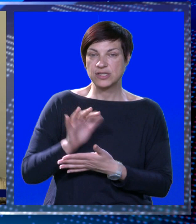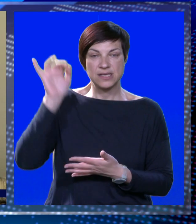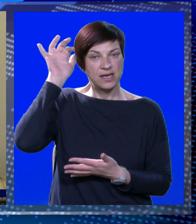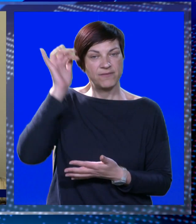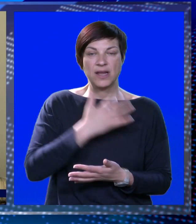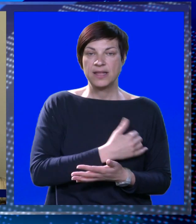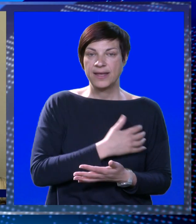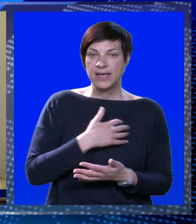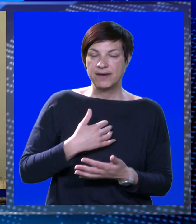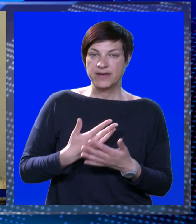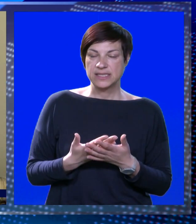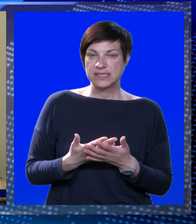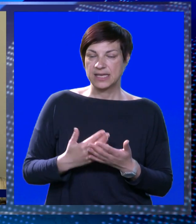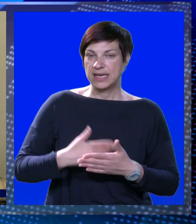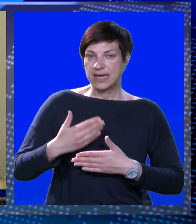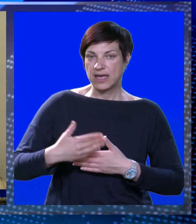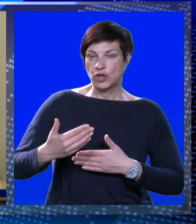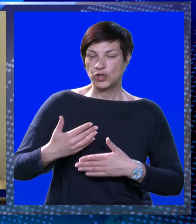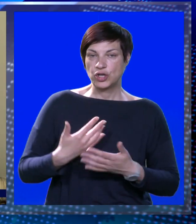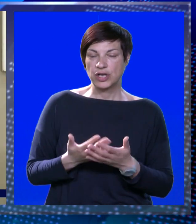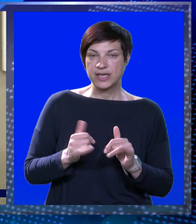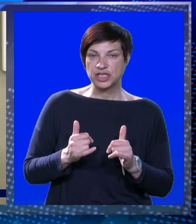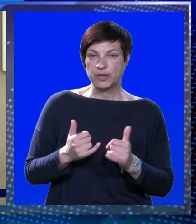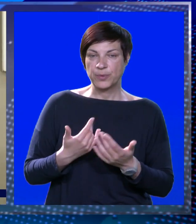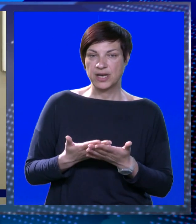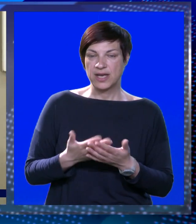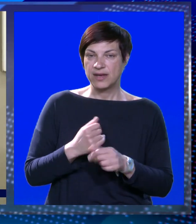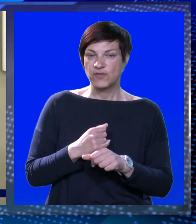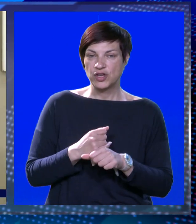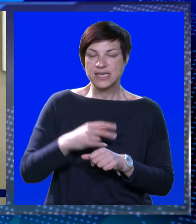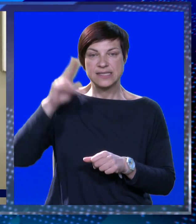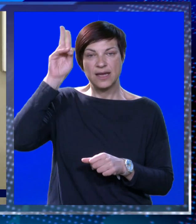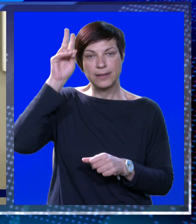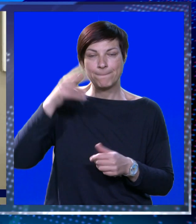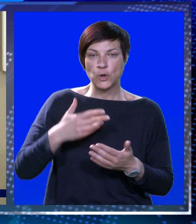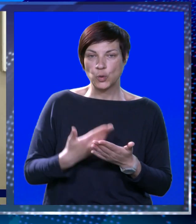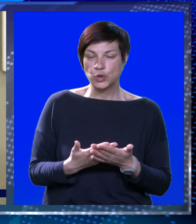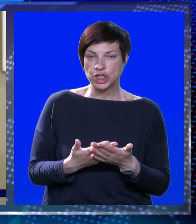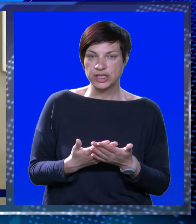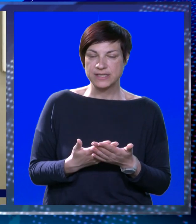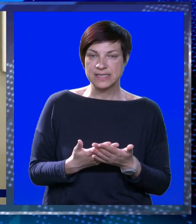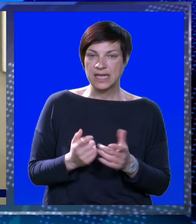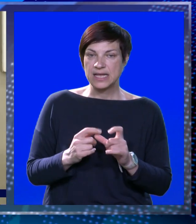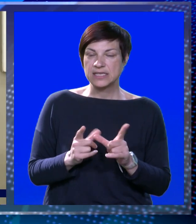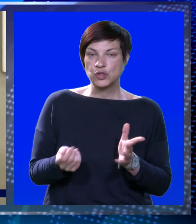od strane vlade Republike Hrvatske i nakon toga ćemo naravno razraditi mogućnost